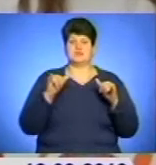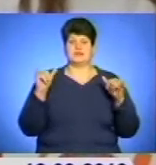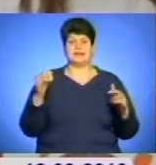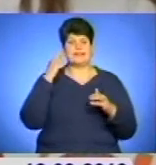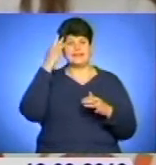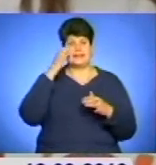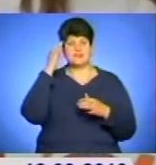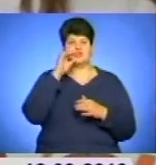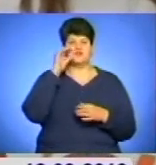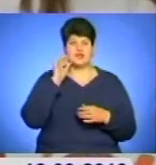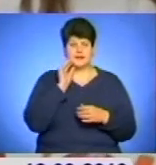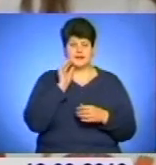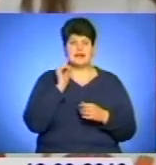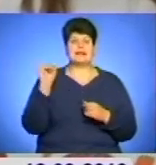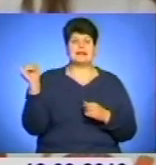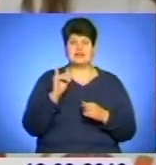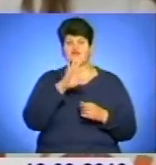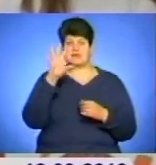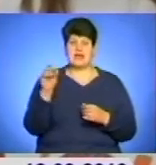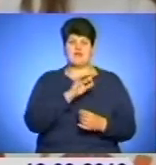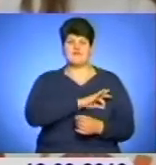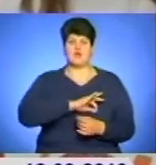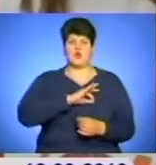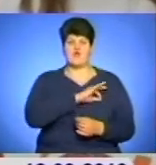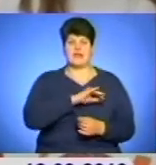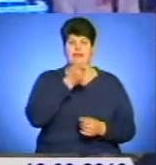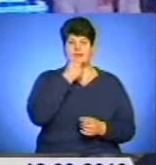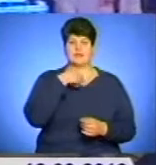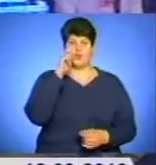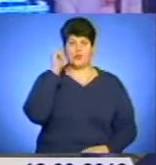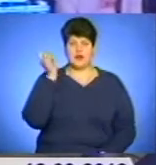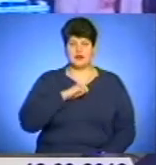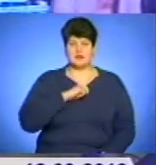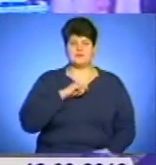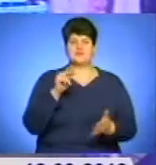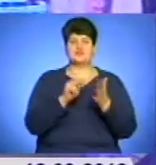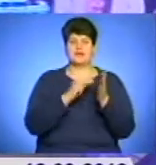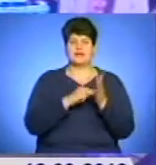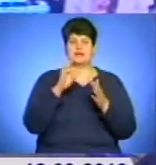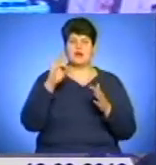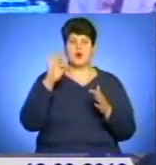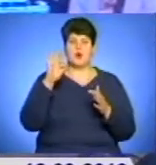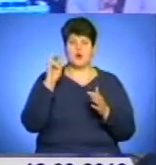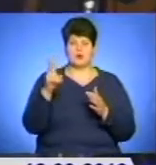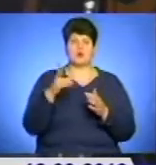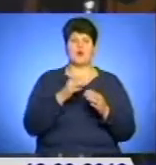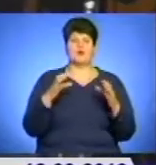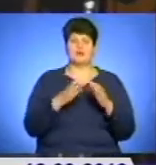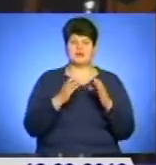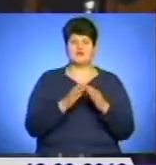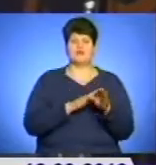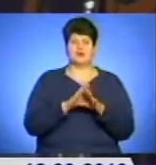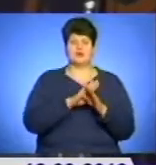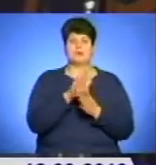взагалі вихованню еліти України. Черкаські рок-колективи виконали пісні за мотивами